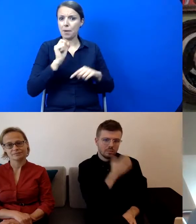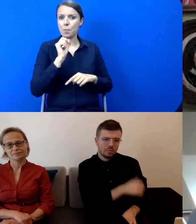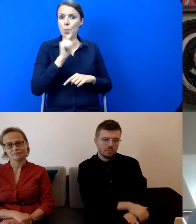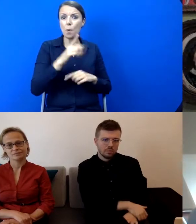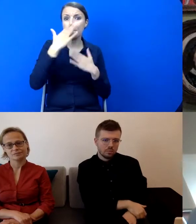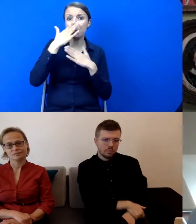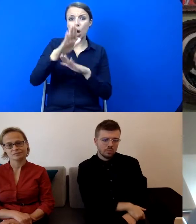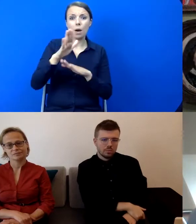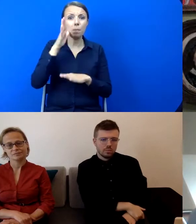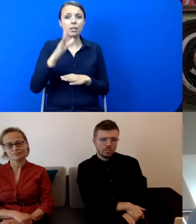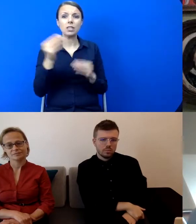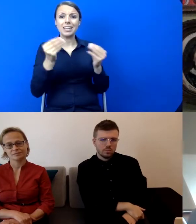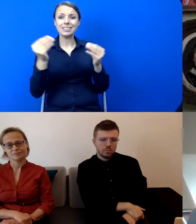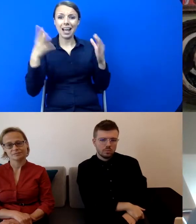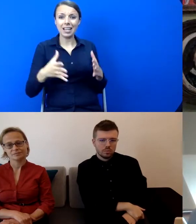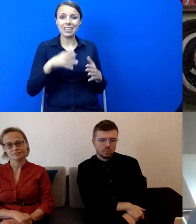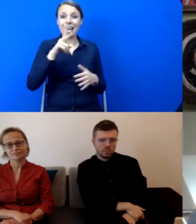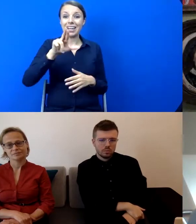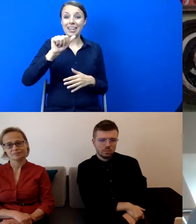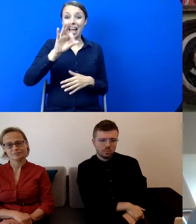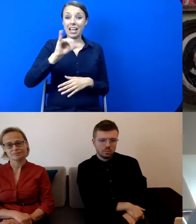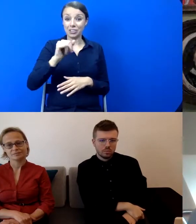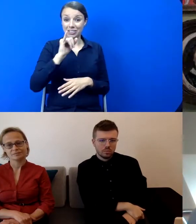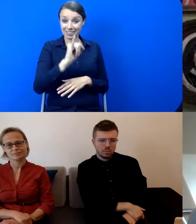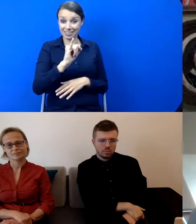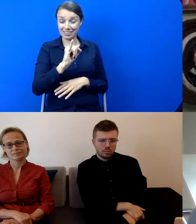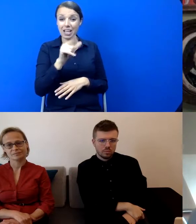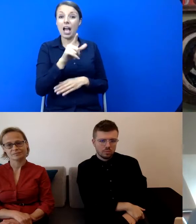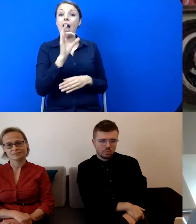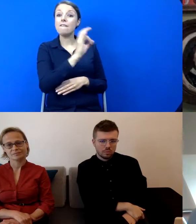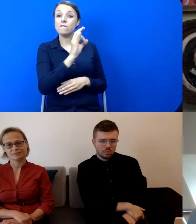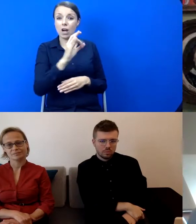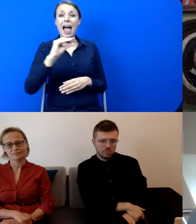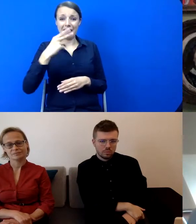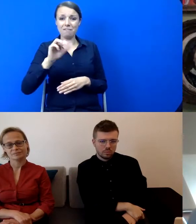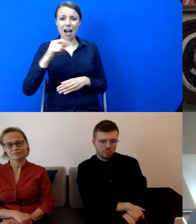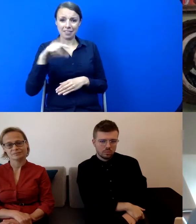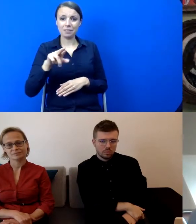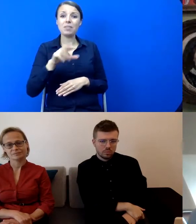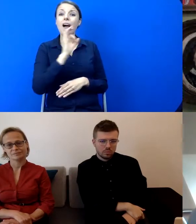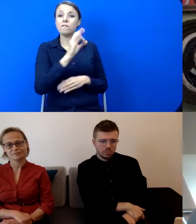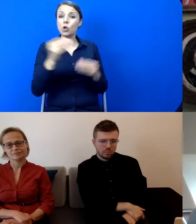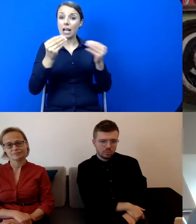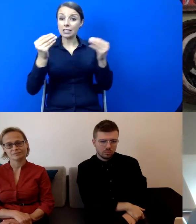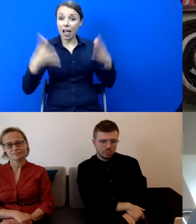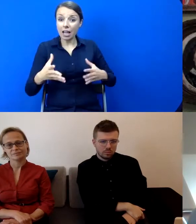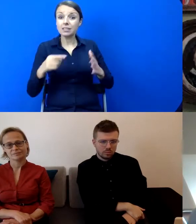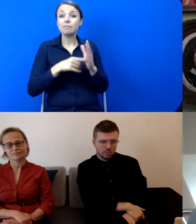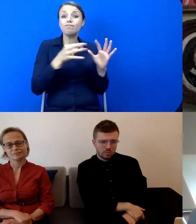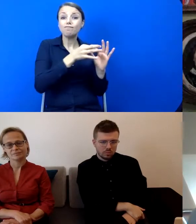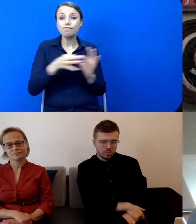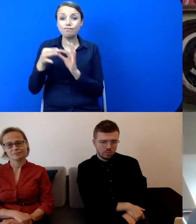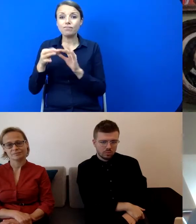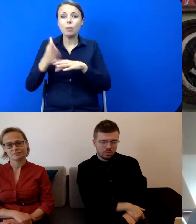fragment instalacji Edwarda Krasińskiego, która to instalacja bezpośrednio odwzorowała kształt tej przedwojennej